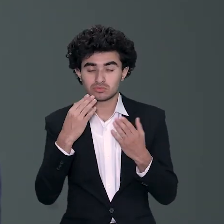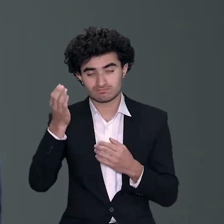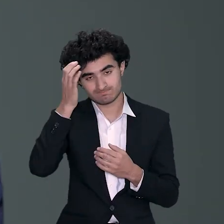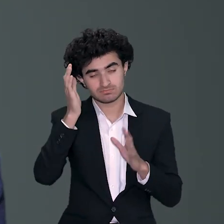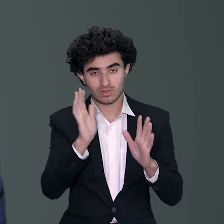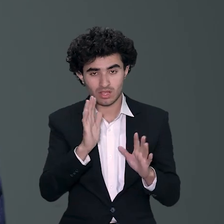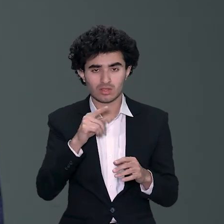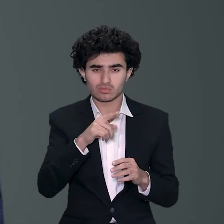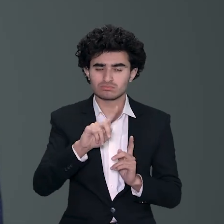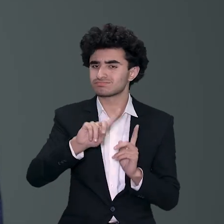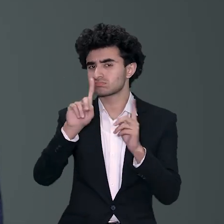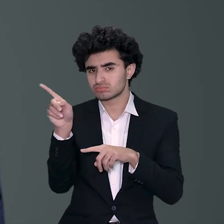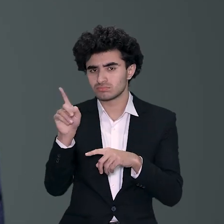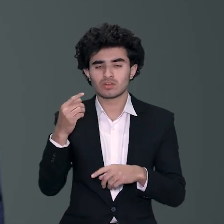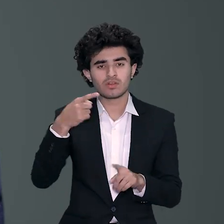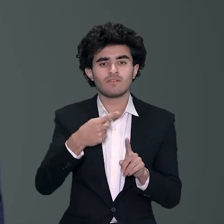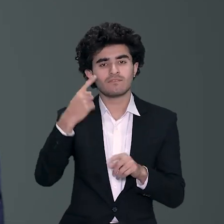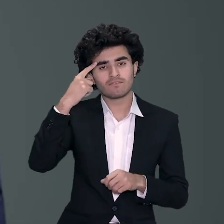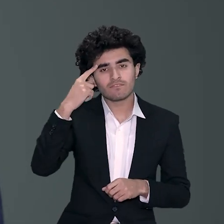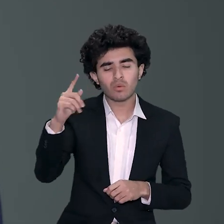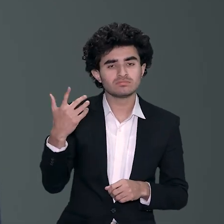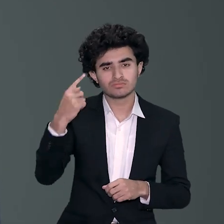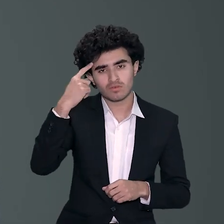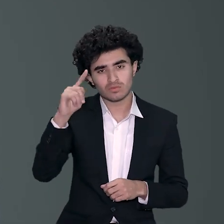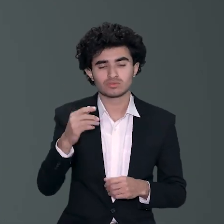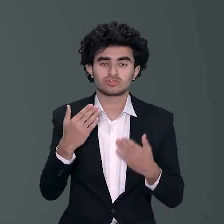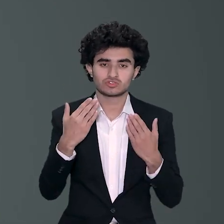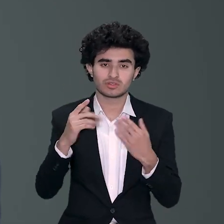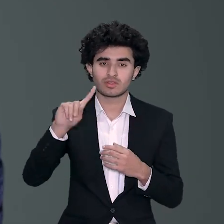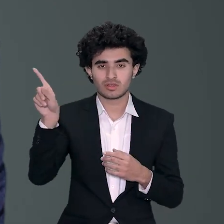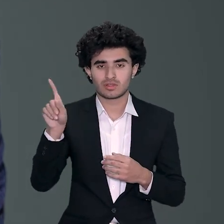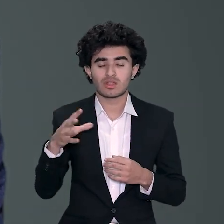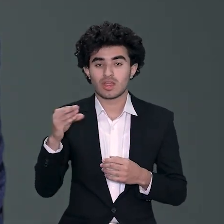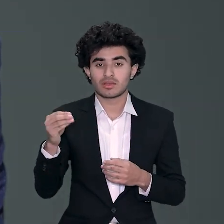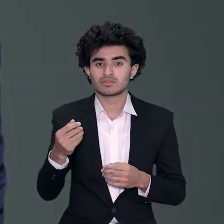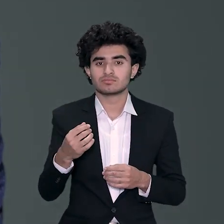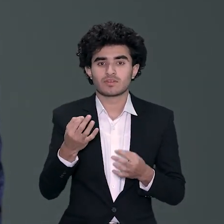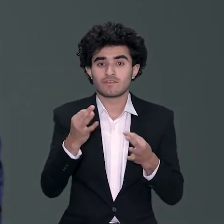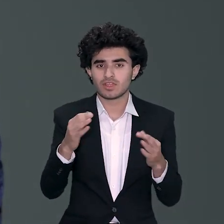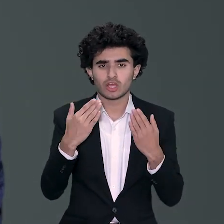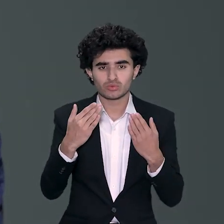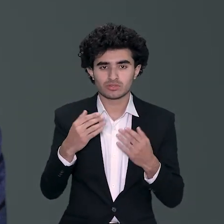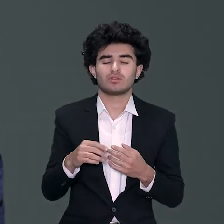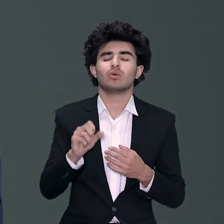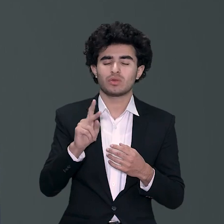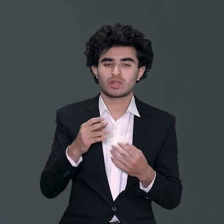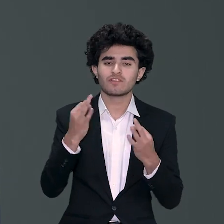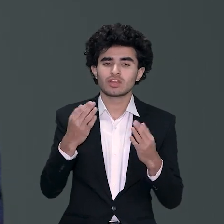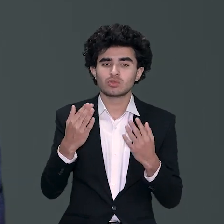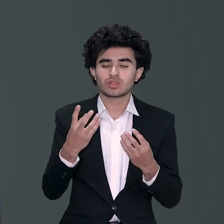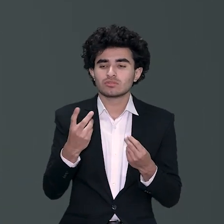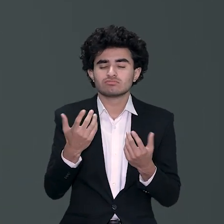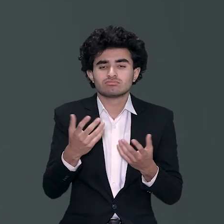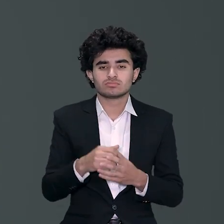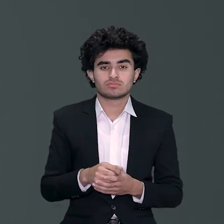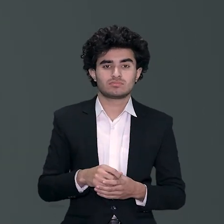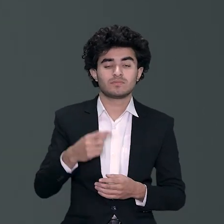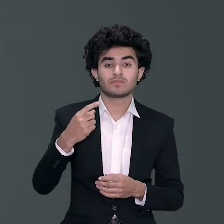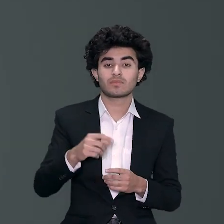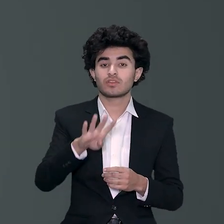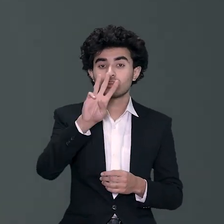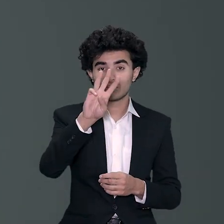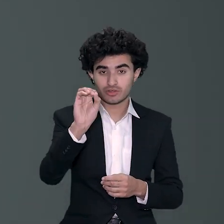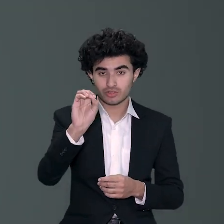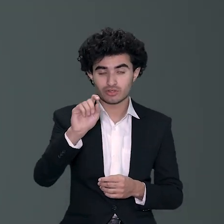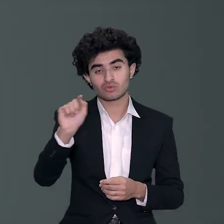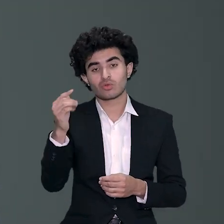ایک برائیڈ سٹوڈنٹ ہو آپ وہاں پہ سکولرشپ پہ اپلائے کرو کتنی سکولرشپ کے لیے تیس سے چالیس لاکھ رپے کی سکولرشپ اور میرا پہلا رییکشن کیا تھا